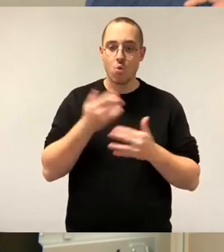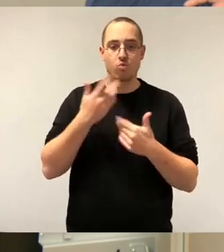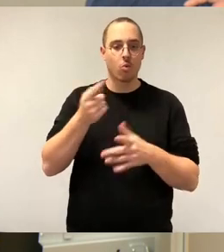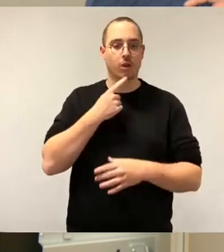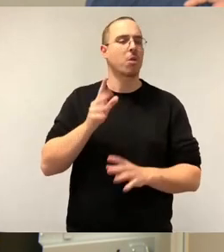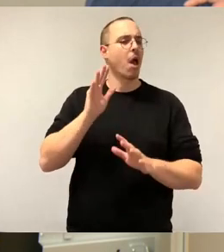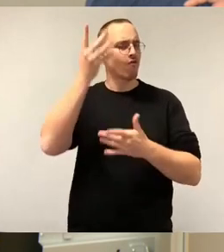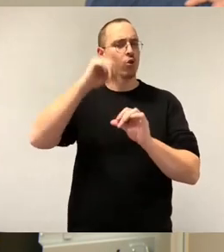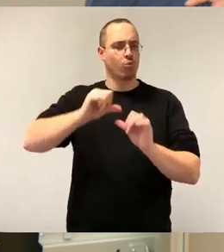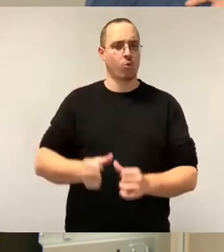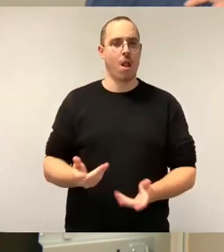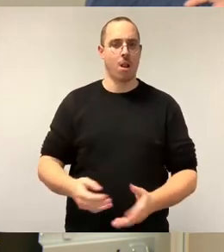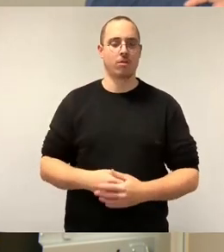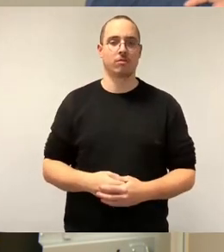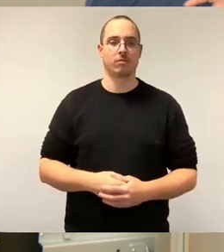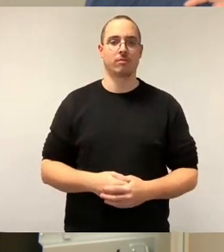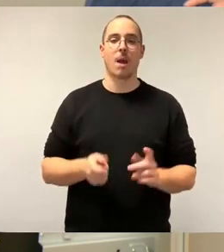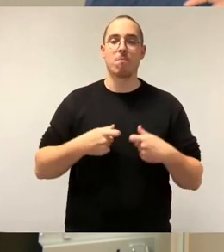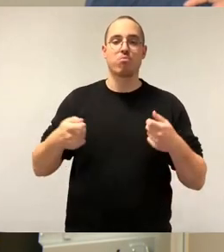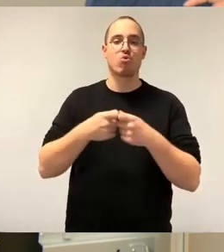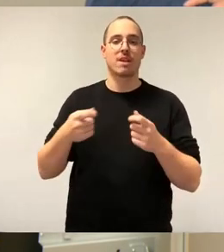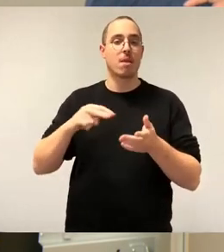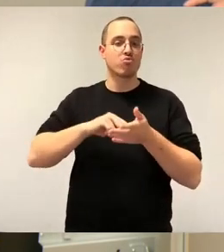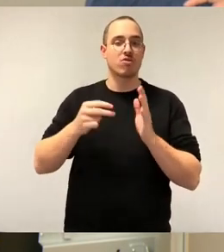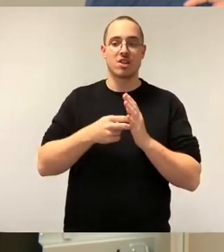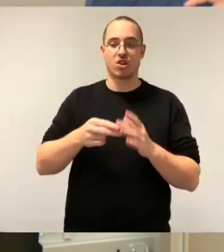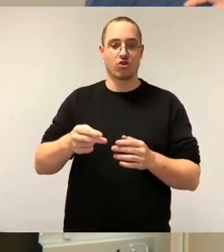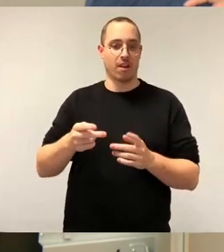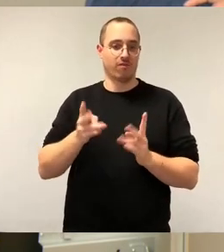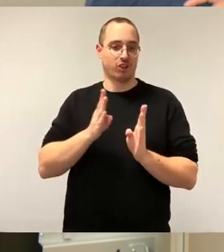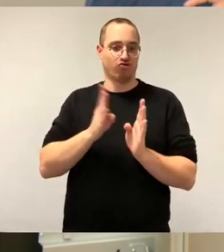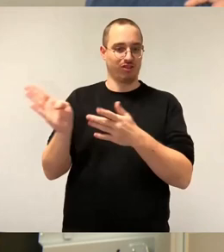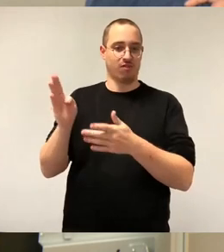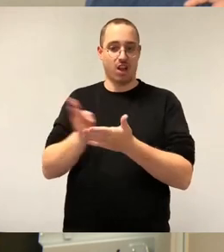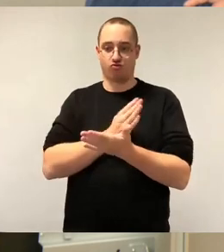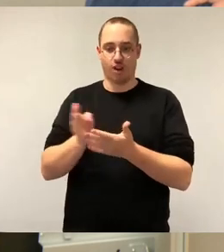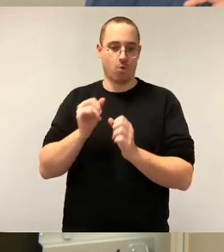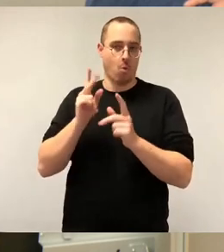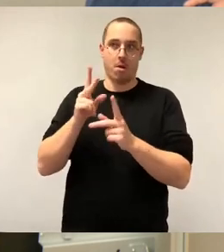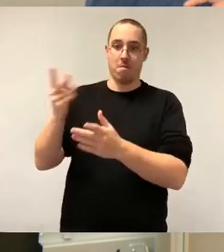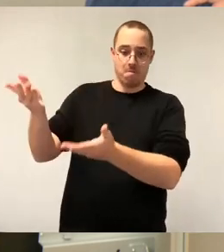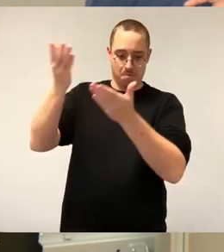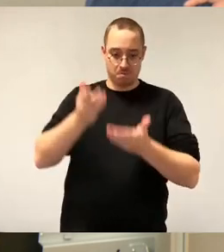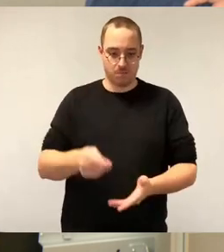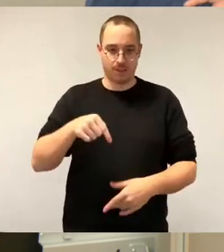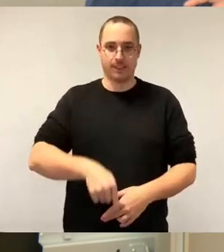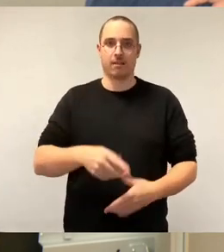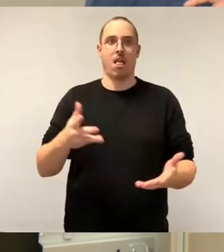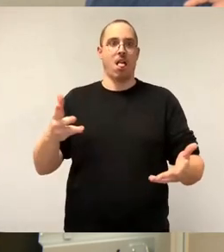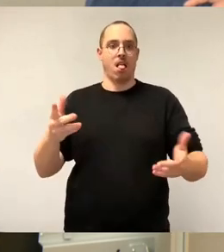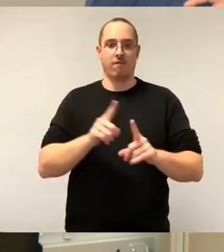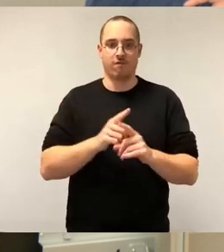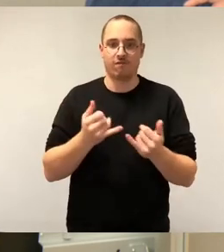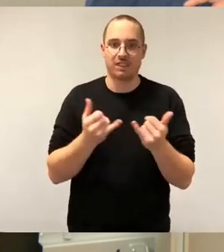bundespolitischer Fehlentscheidungen kaum noch finanzierbar ist. Flankiert wird diese bauunfreundliche Marktsituation auch in Dresden durch